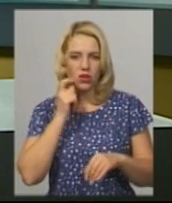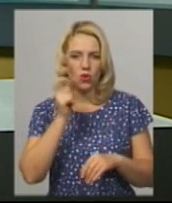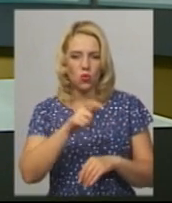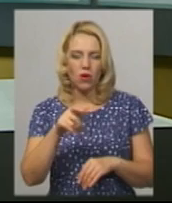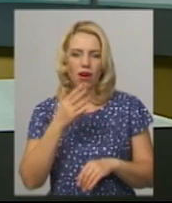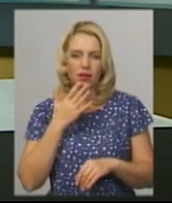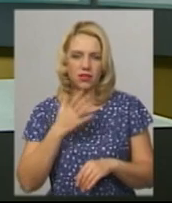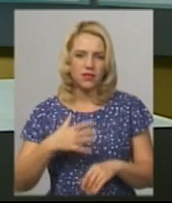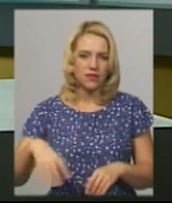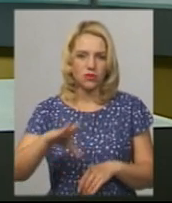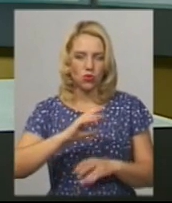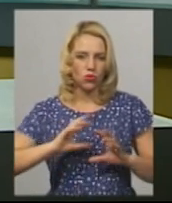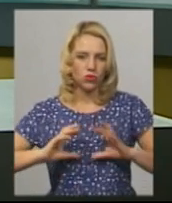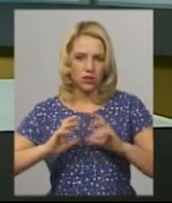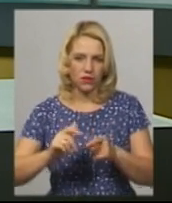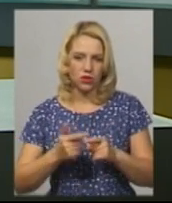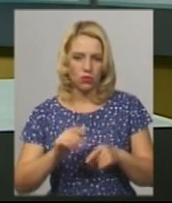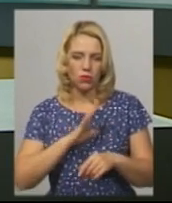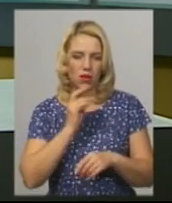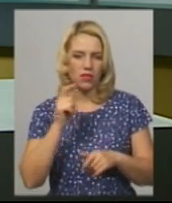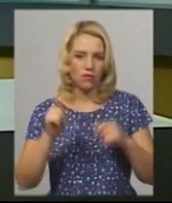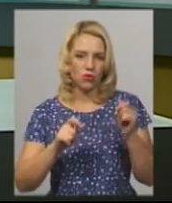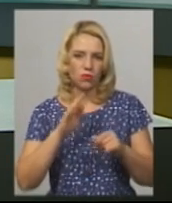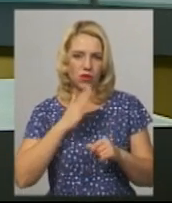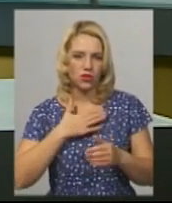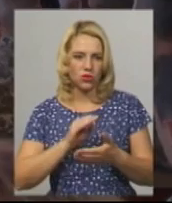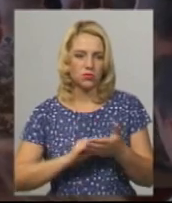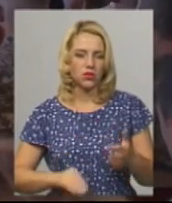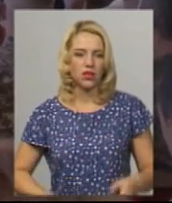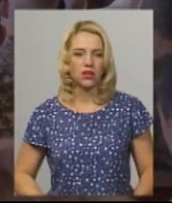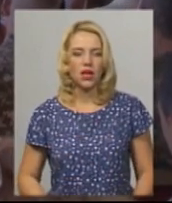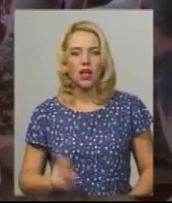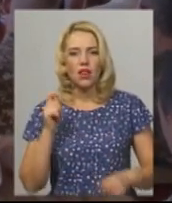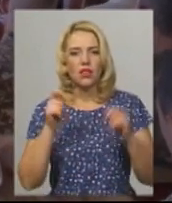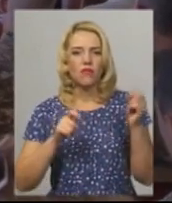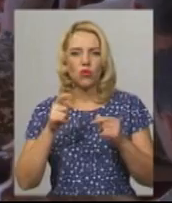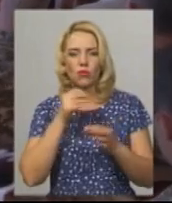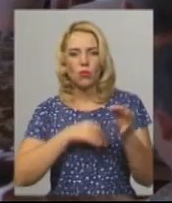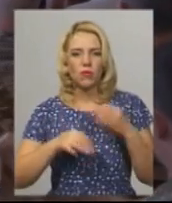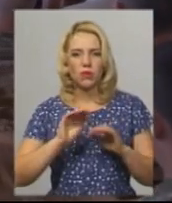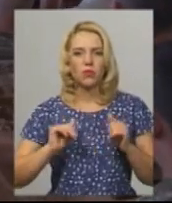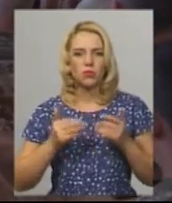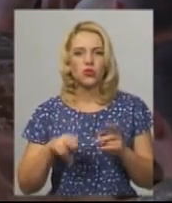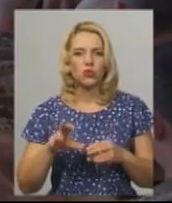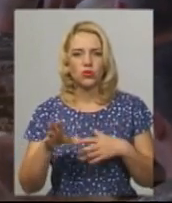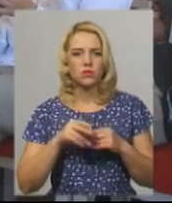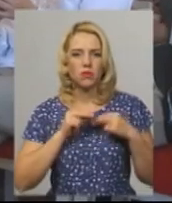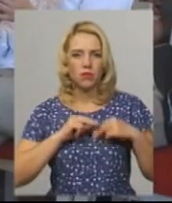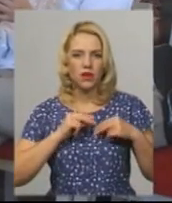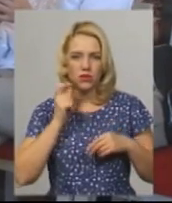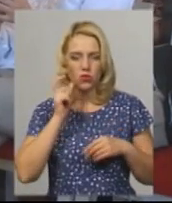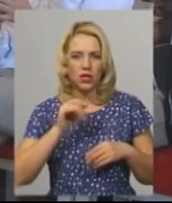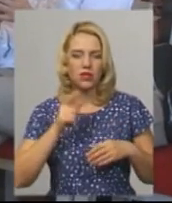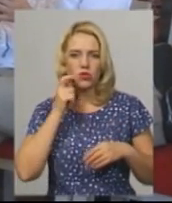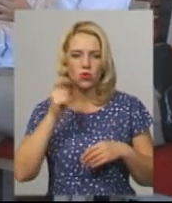усього світу. Побувала на відкритій форуму і Анастасія Збродова. На форумі обговорили пропозиції щодо співпраці України з